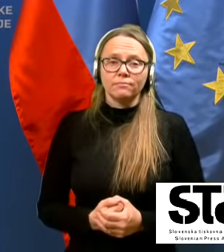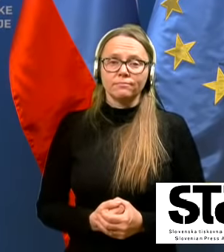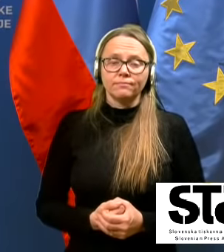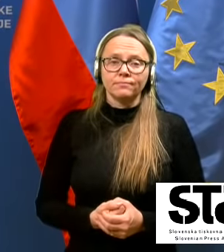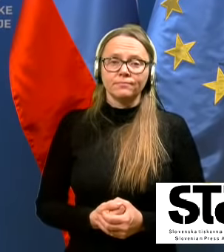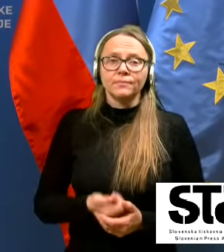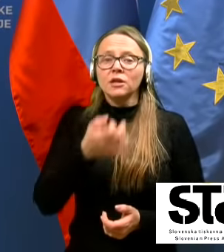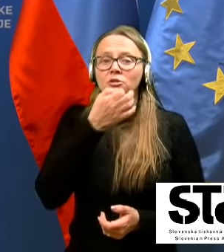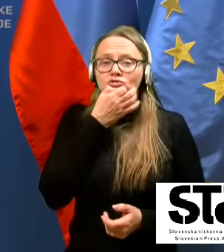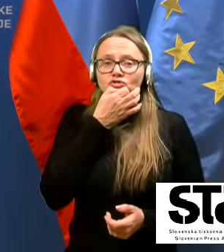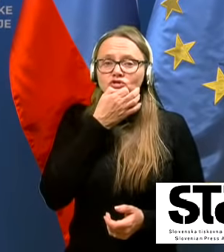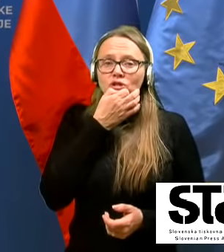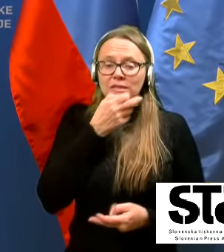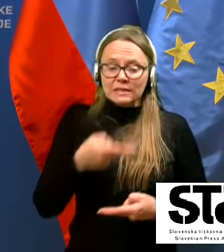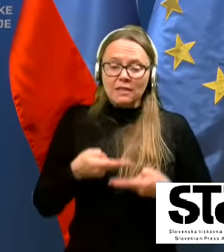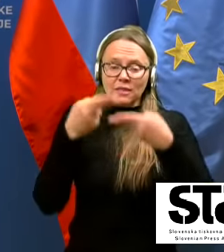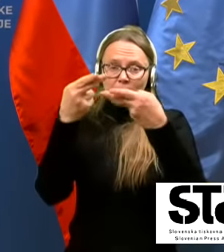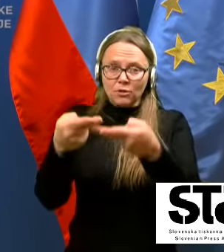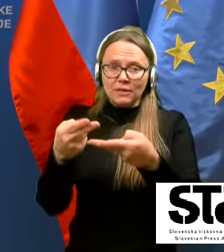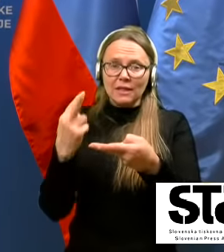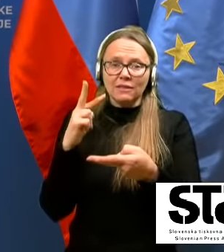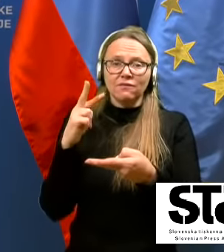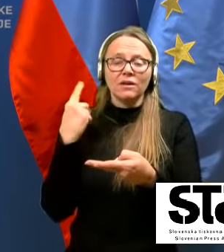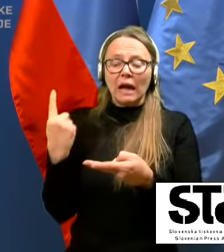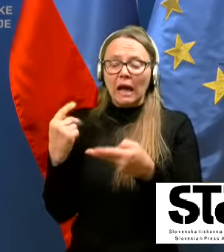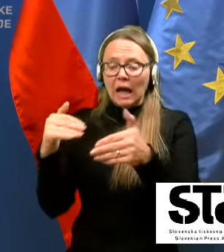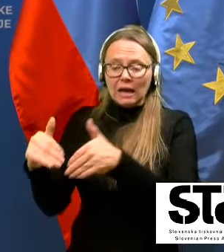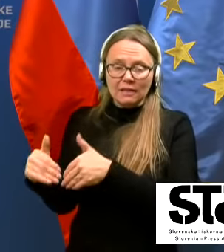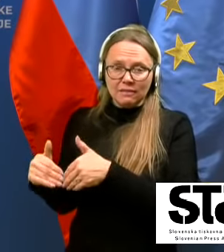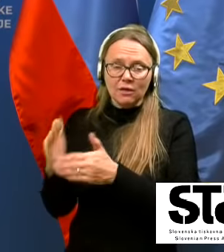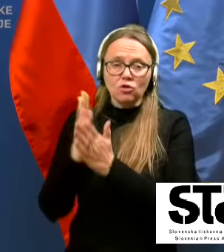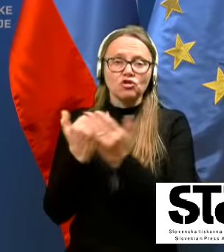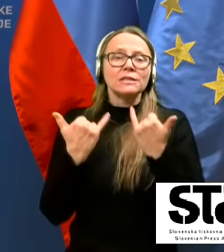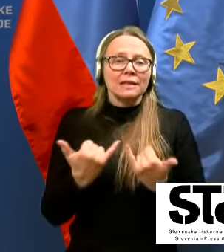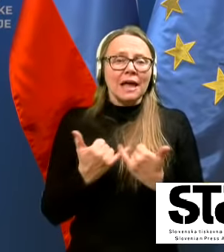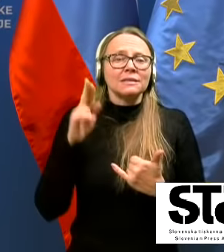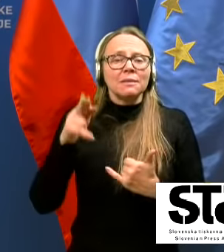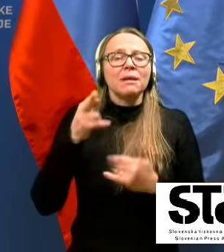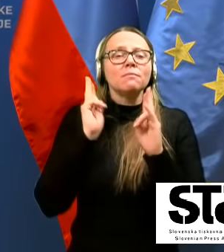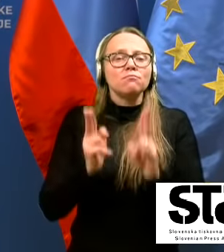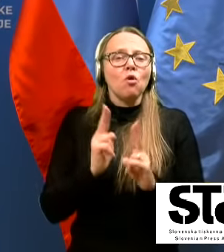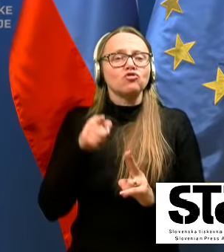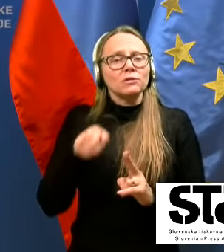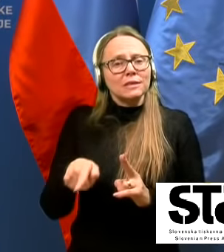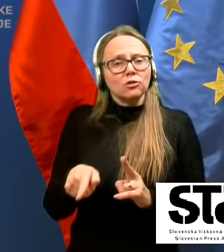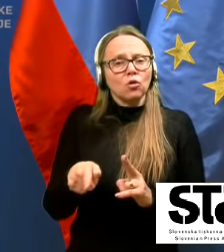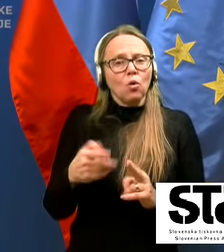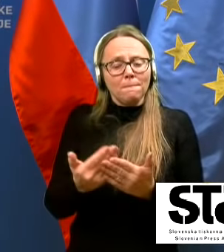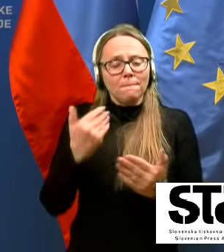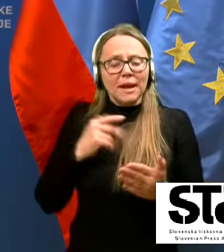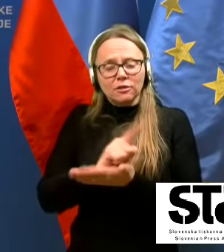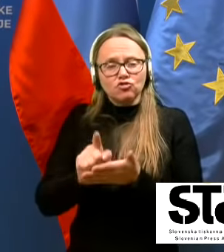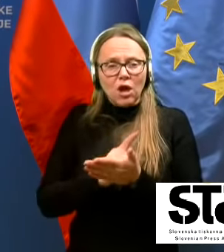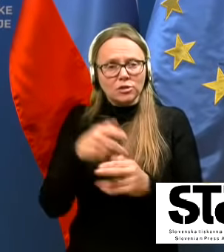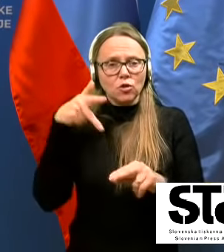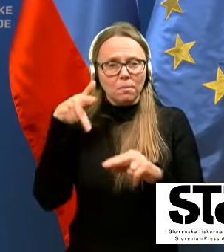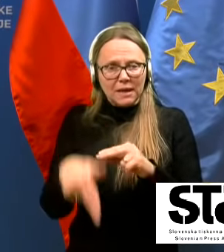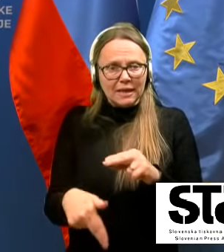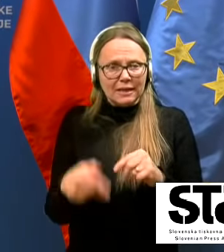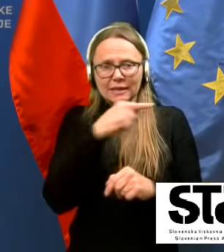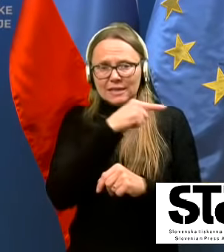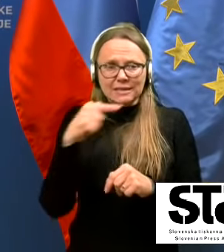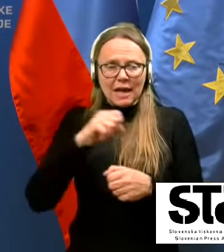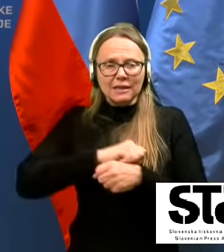vkolikor ste na poteni na karanteno, ste že sedaj imeli možnost, da to karanteno predčasno prekinete z negativnim COVID